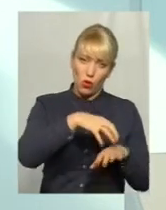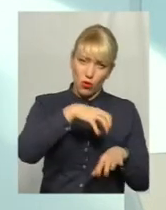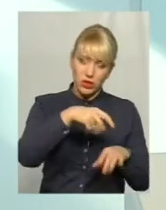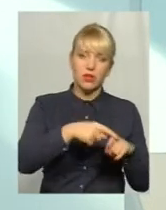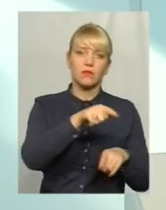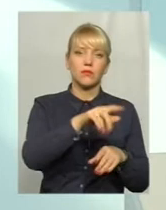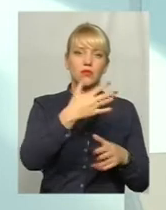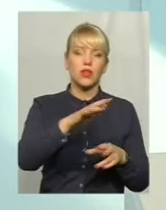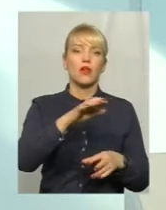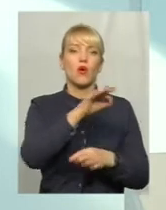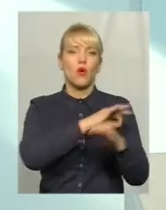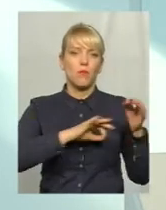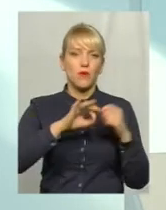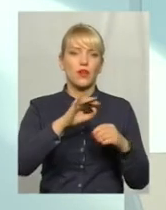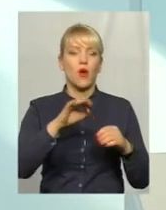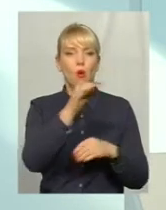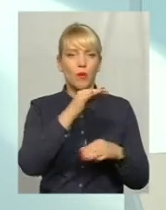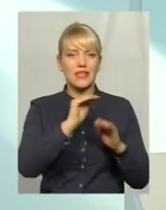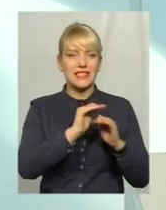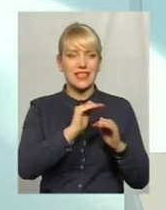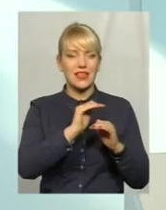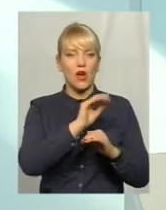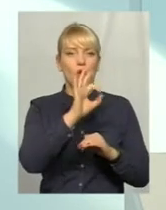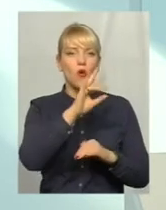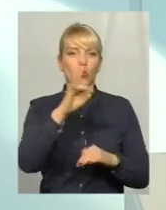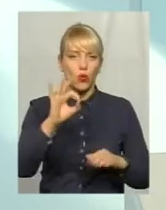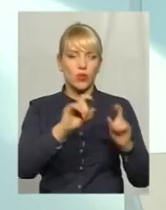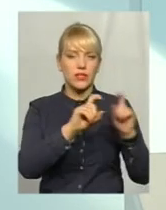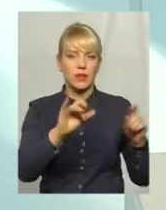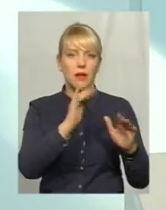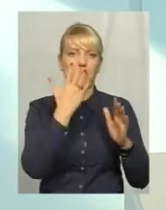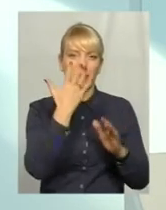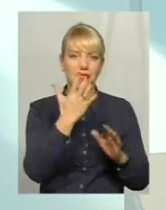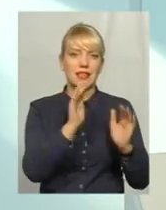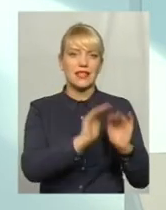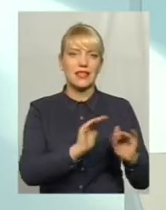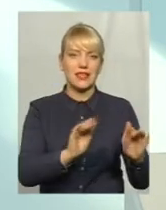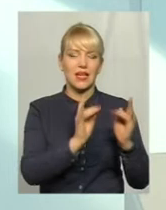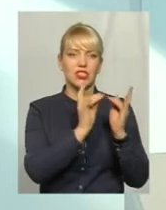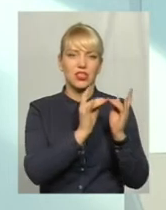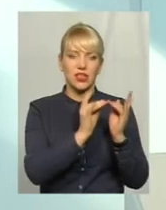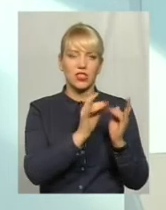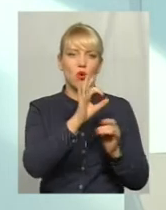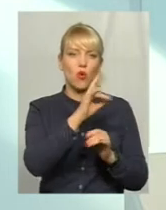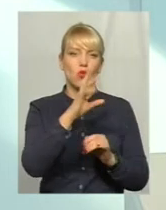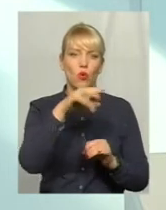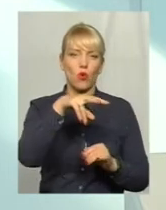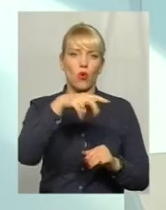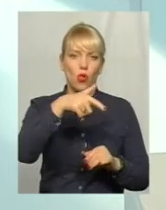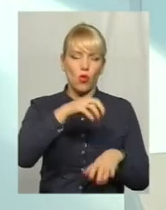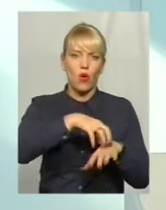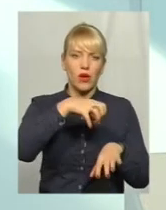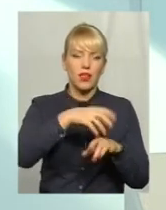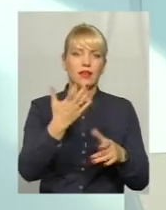із обласним онкодиспансером, і п'ять дитячих ліжок онкологічних, які зараз знаходяться на базі